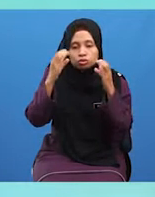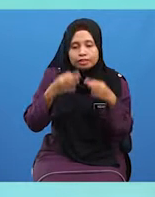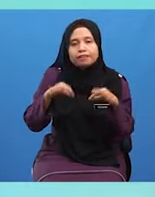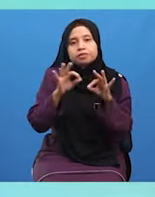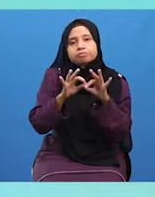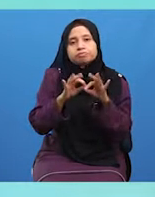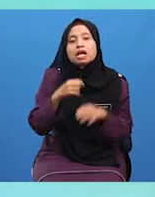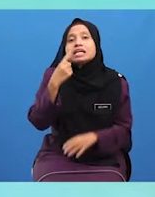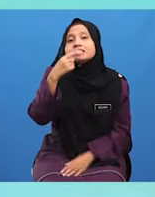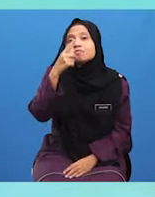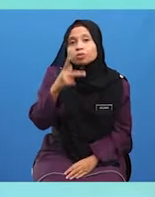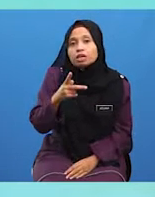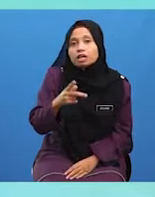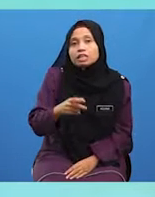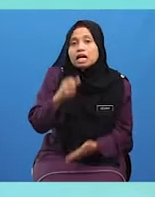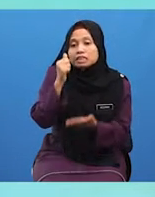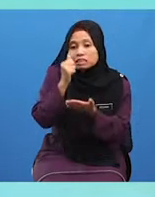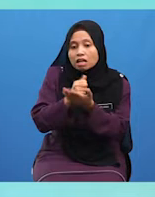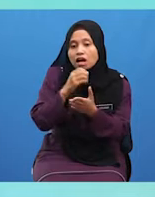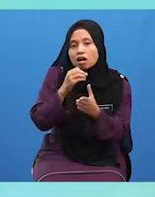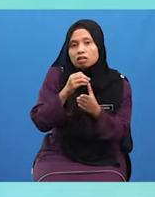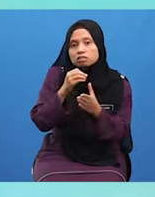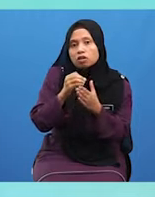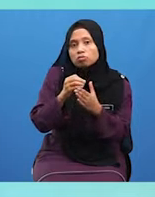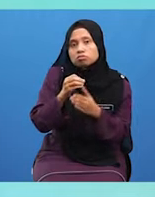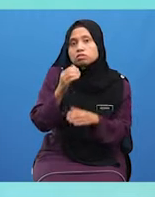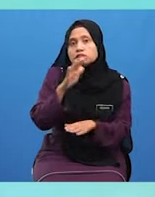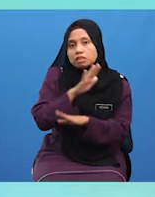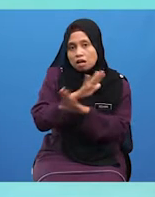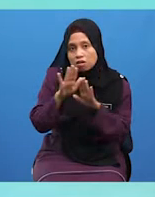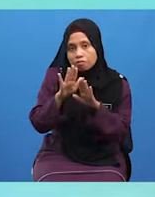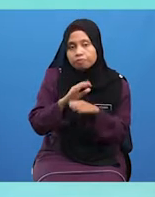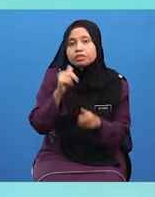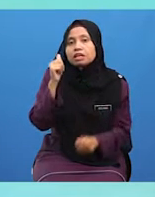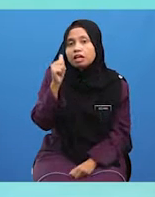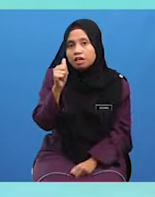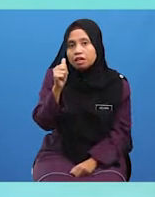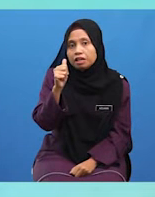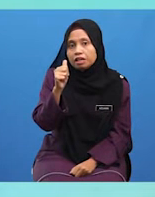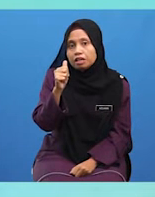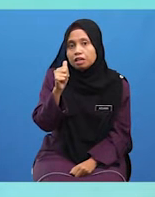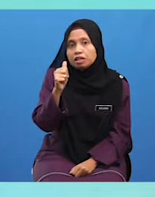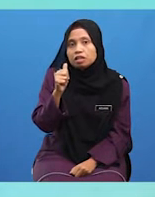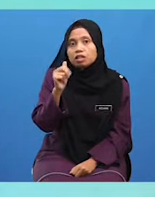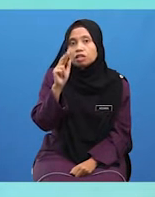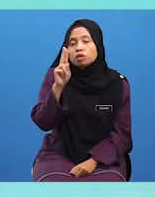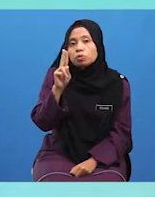Sebutkan Sah Atau Tidak Ya A A